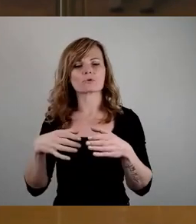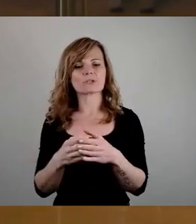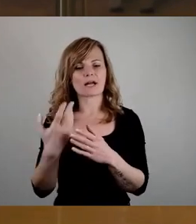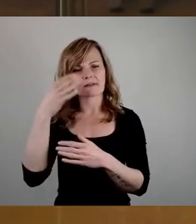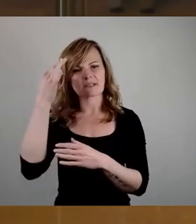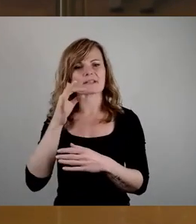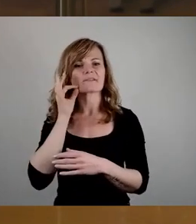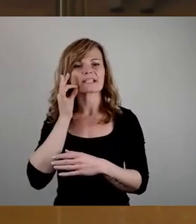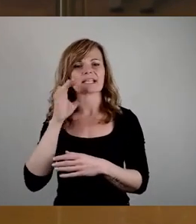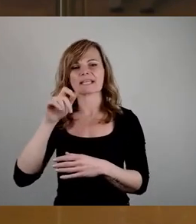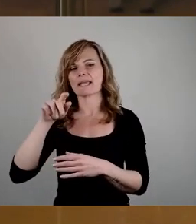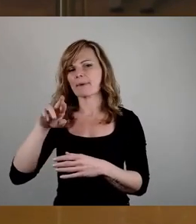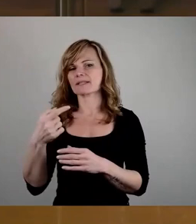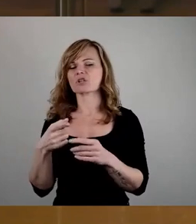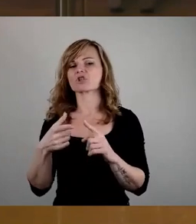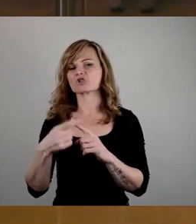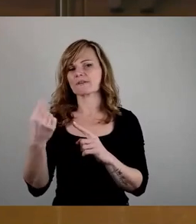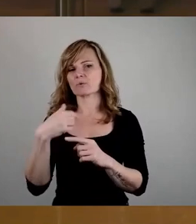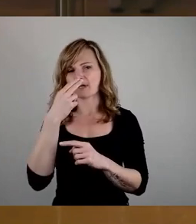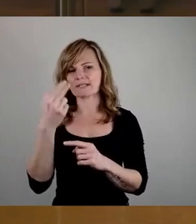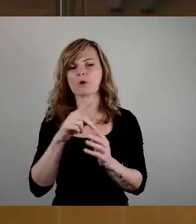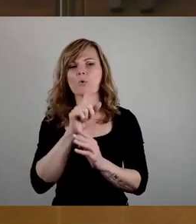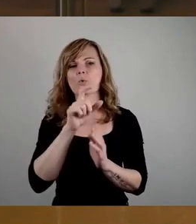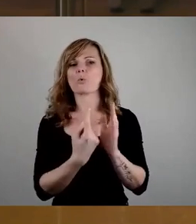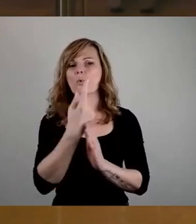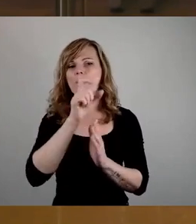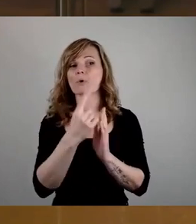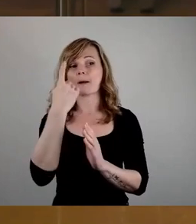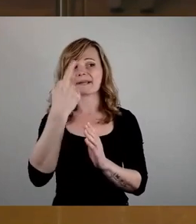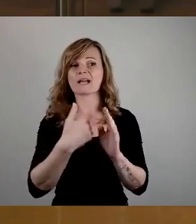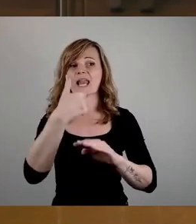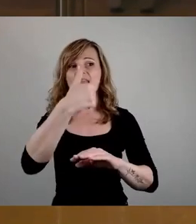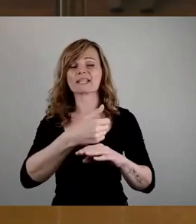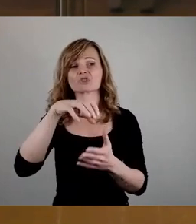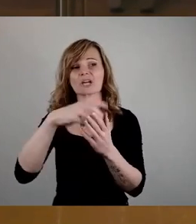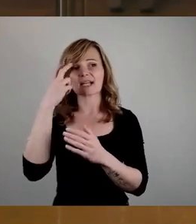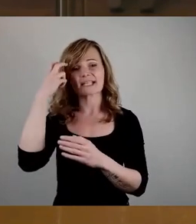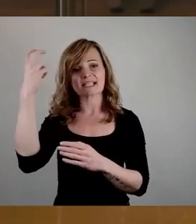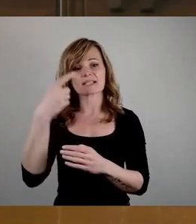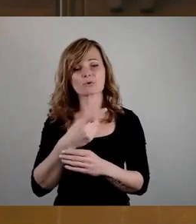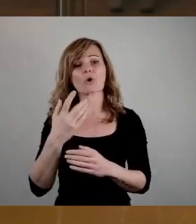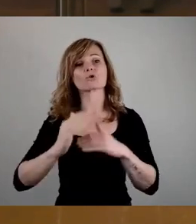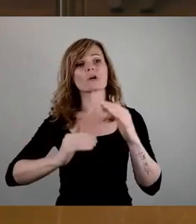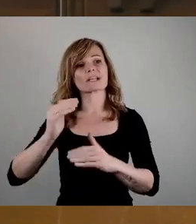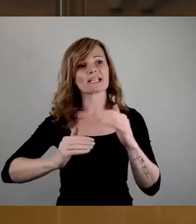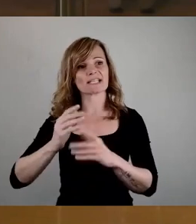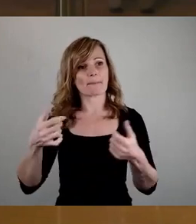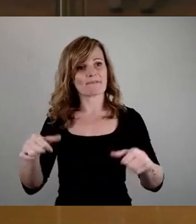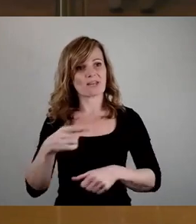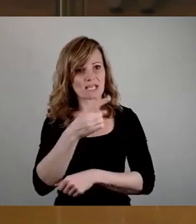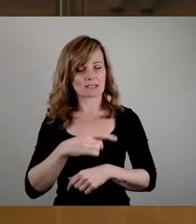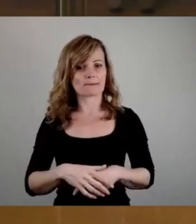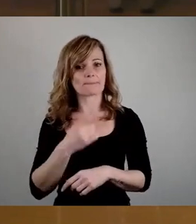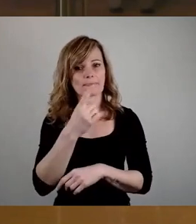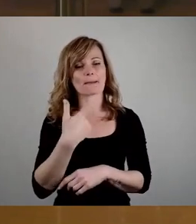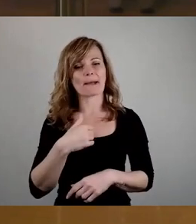nachgelesen. Und dort steht, dass der Oberbürgermeister, die Oberbürgermeisterin als Leiterin der Stadtratssitzung zur Neutralität verpflichtet ist. Und Sie haben